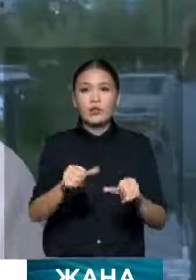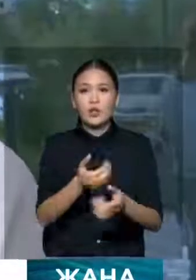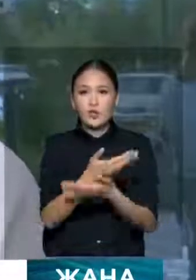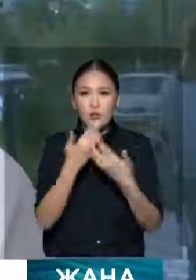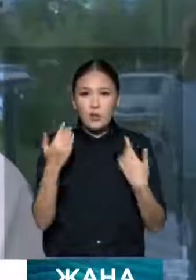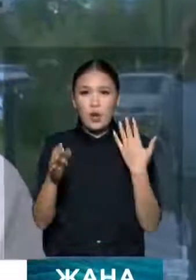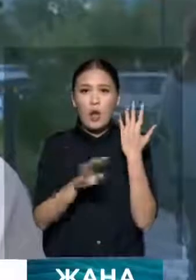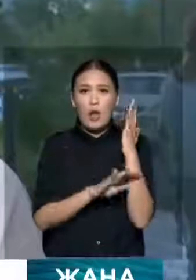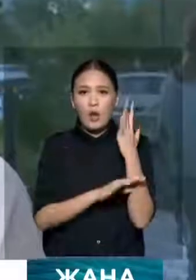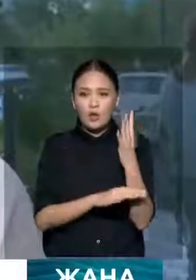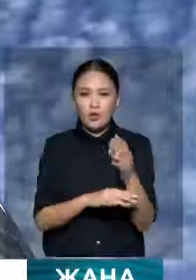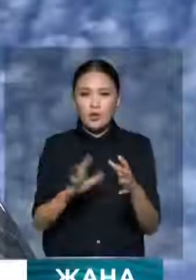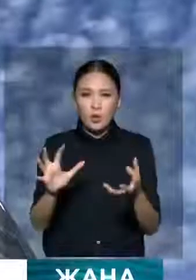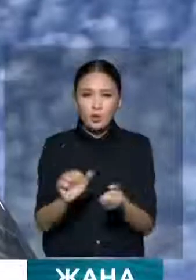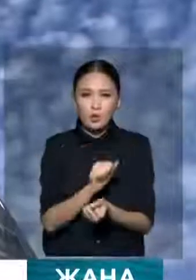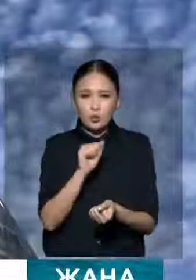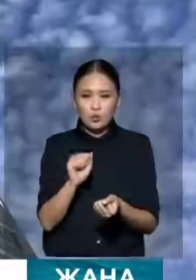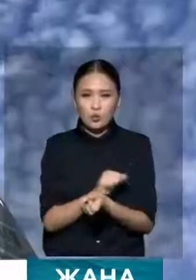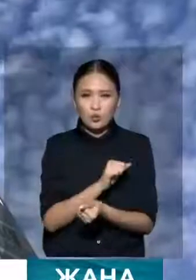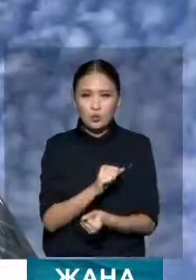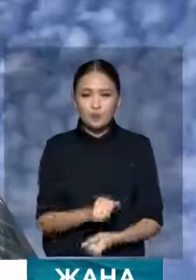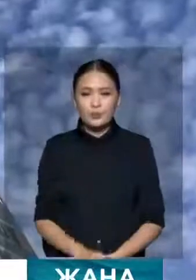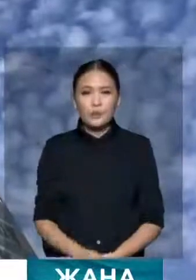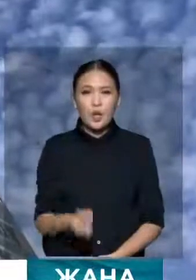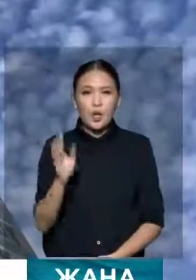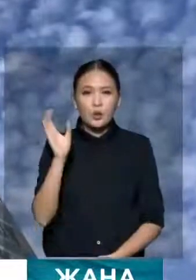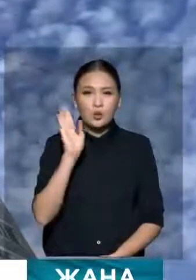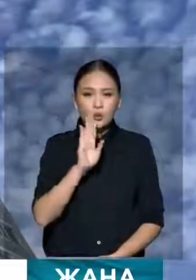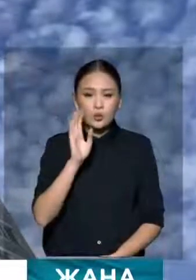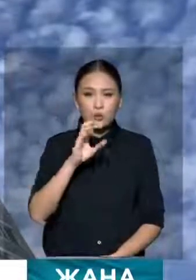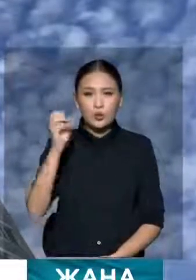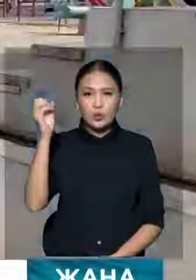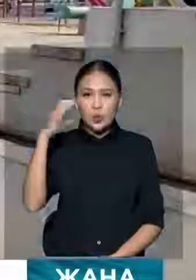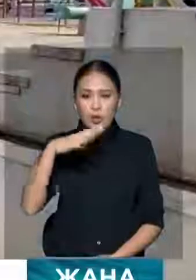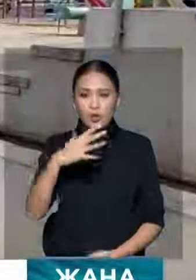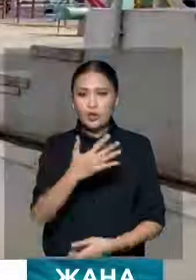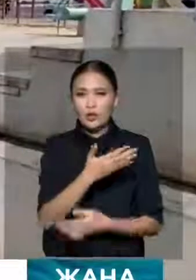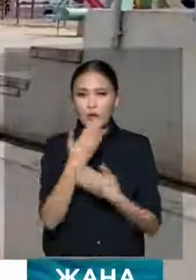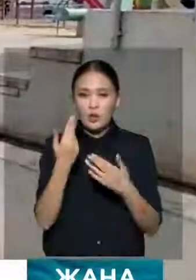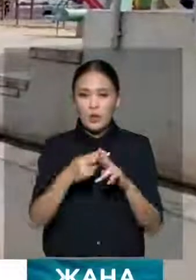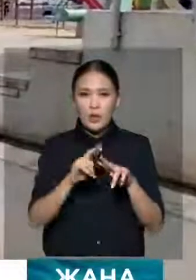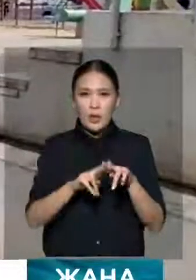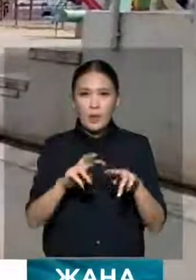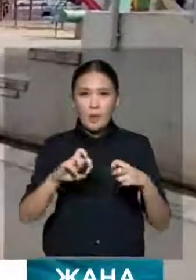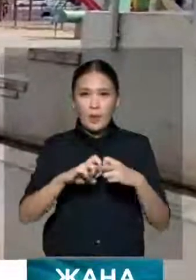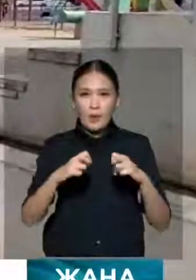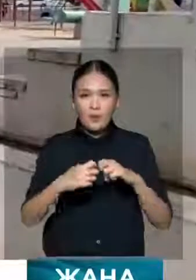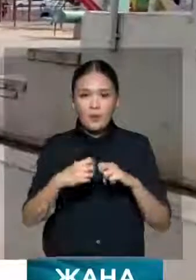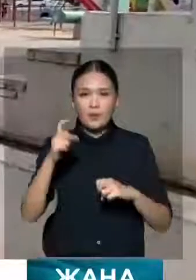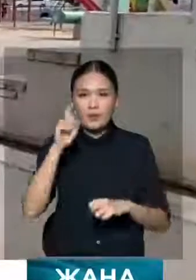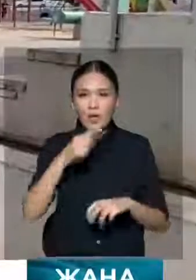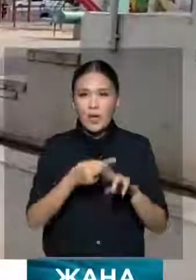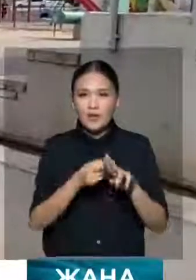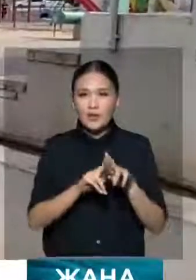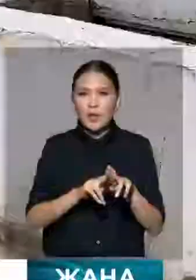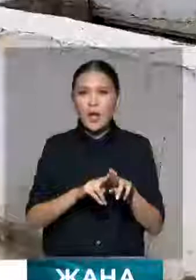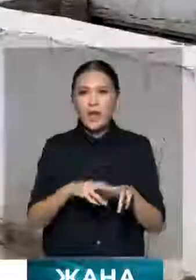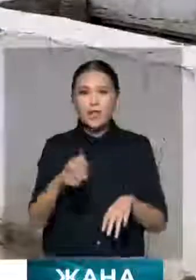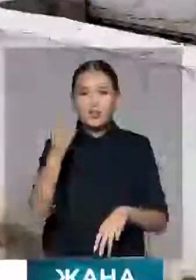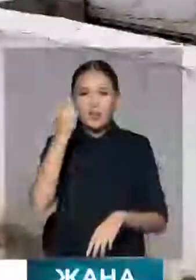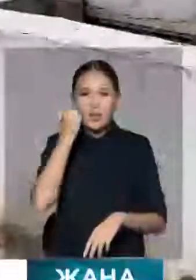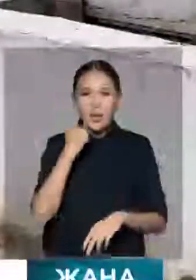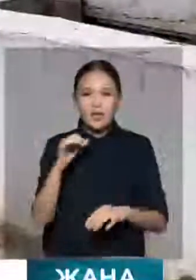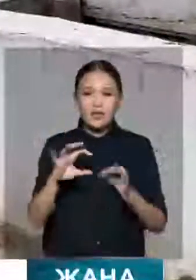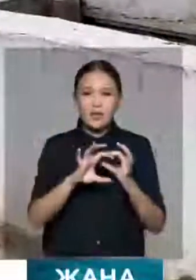ағаштарымыз құрап қалды. Су жарық пен жылуға жауапты мекеме қызметкерлері бұл проблеманы жақсы біледі. Тозығы жеткен құбырлардың